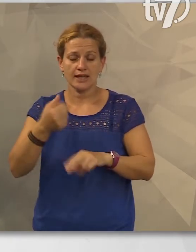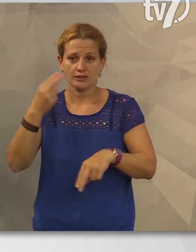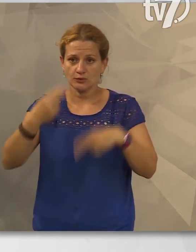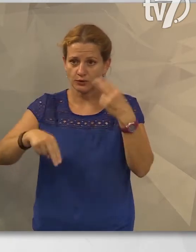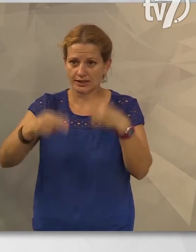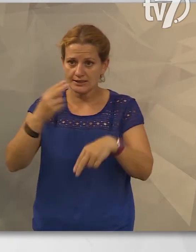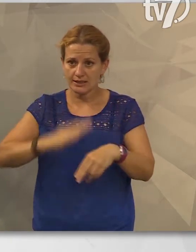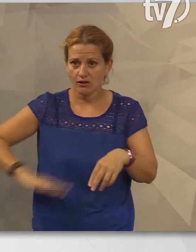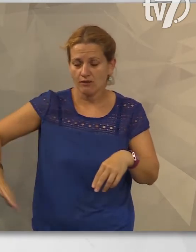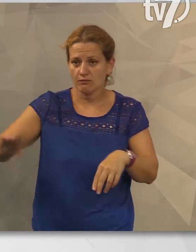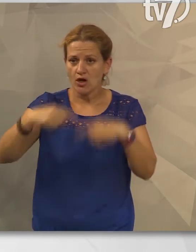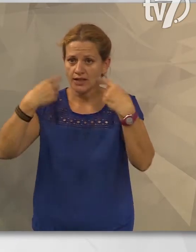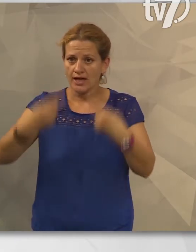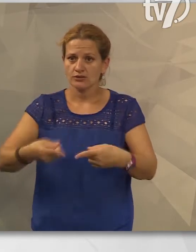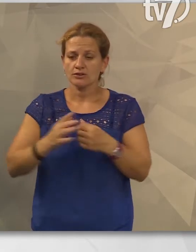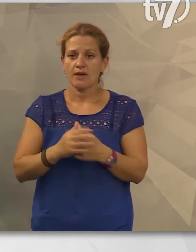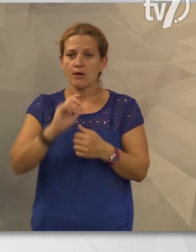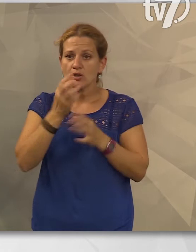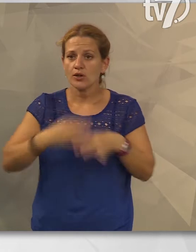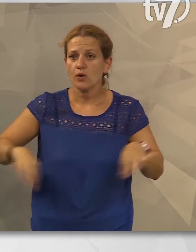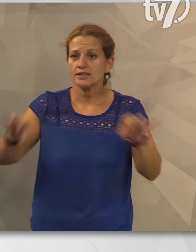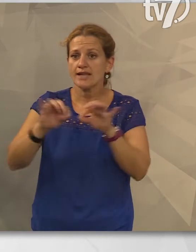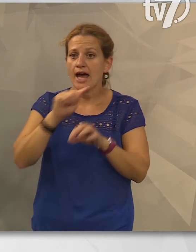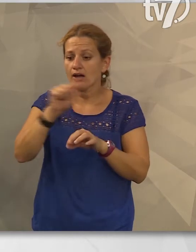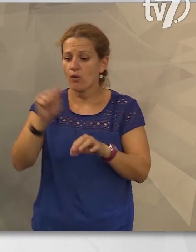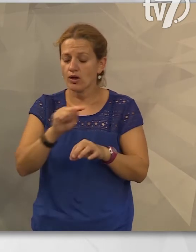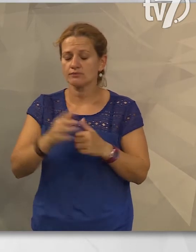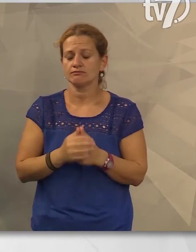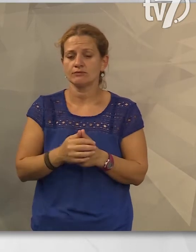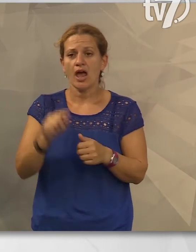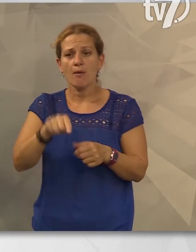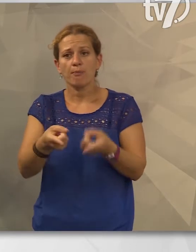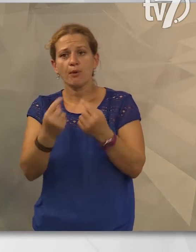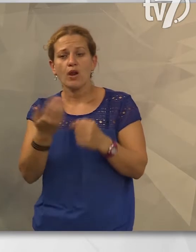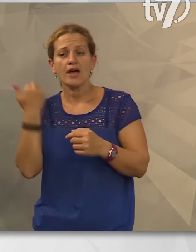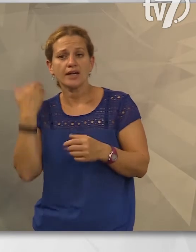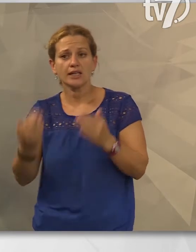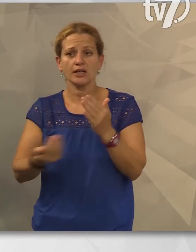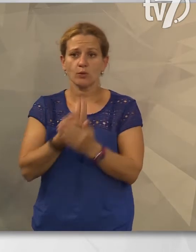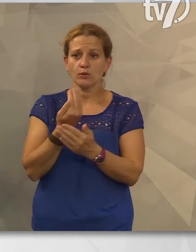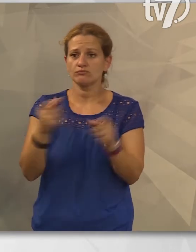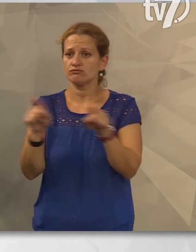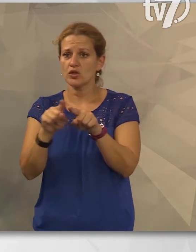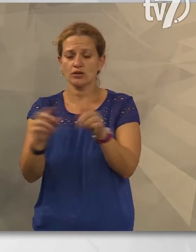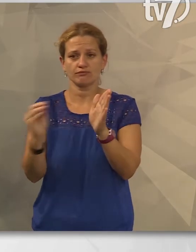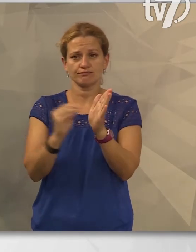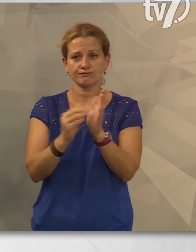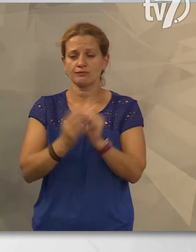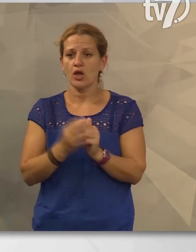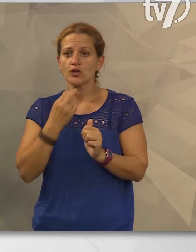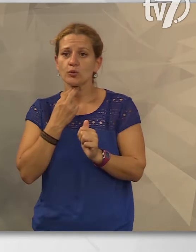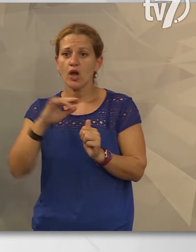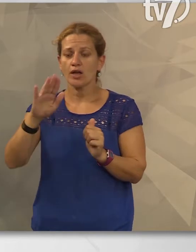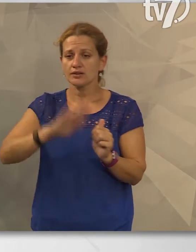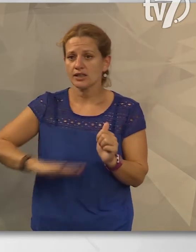térséget határozott meg Magyarország területén, melyek között régiek és újak egyaránt szerepelnek. Gyula és